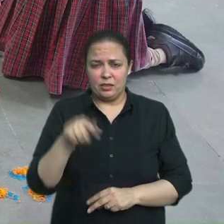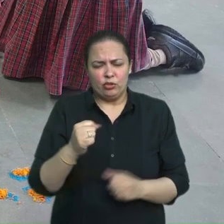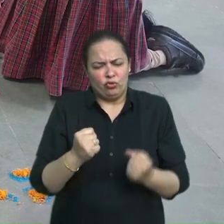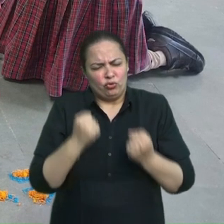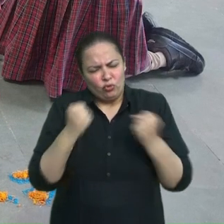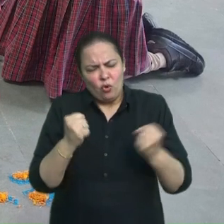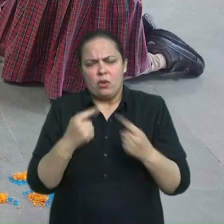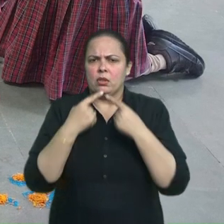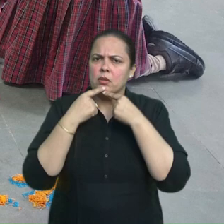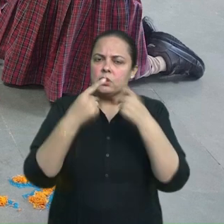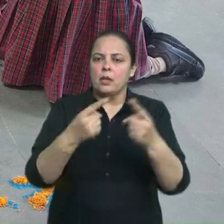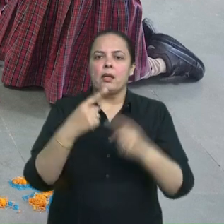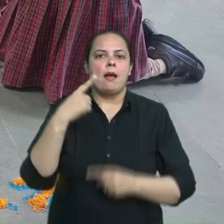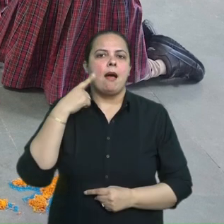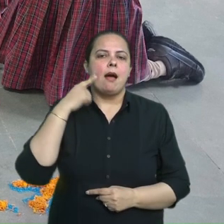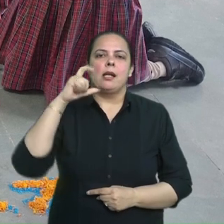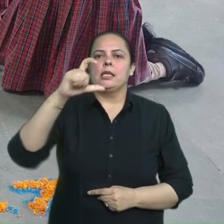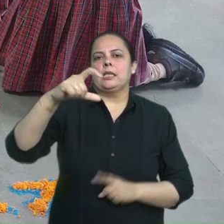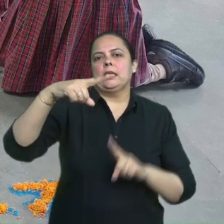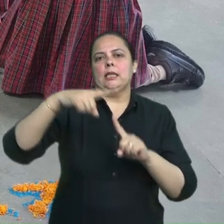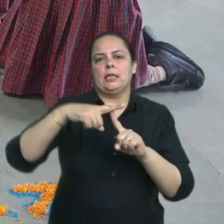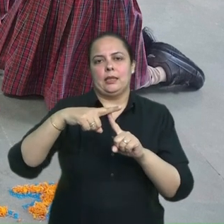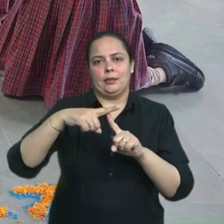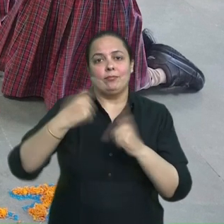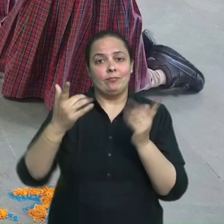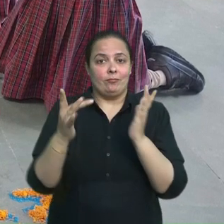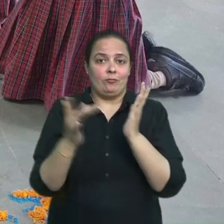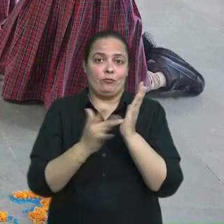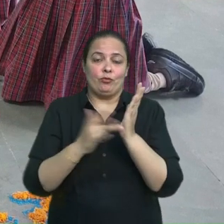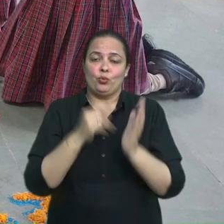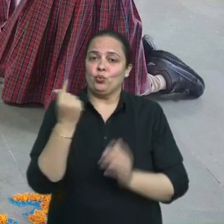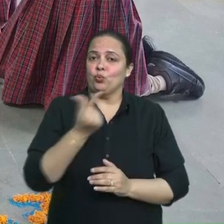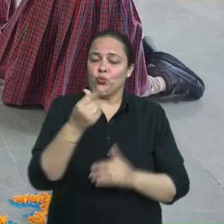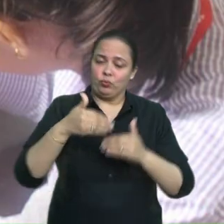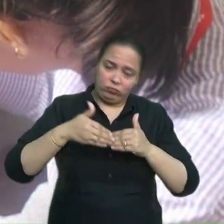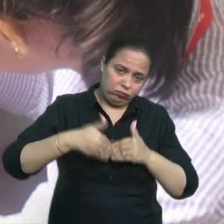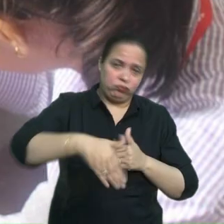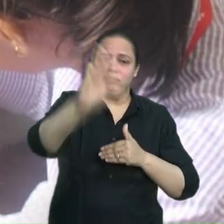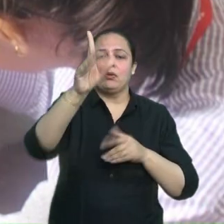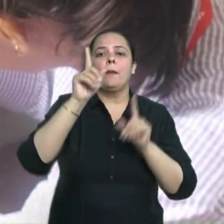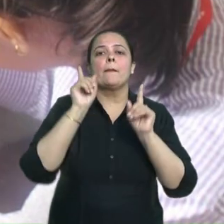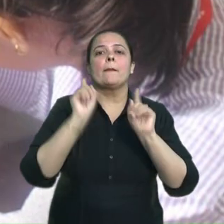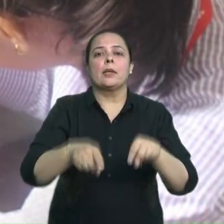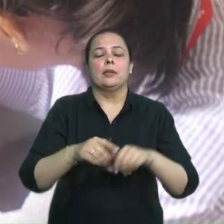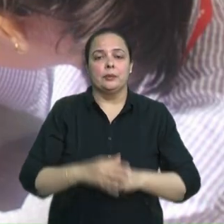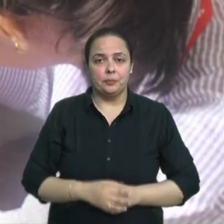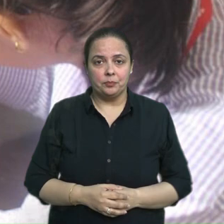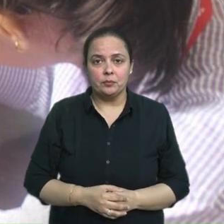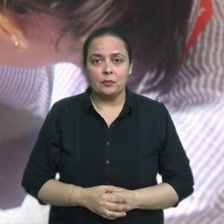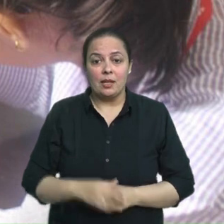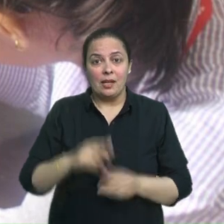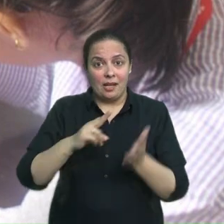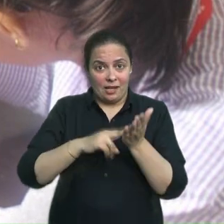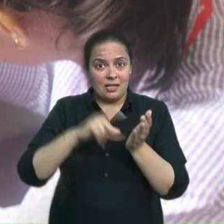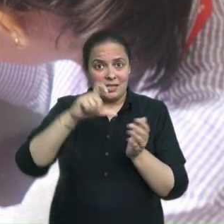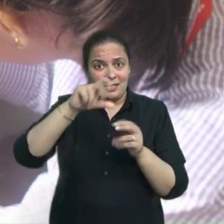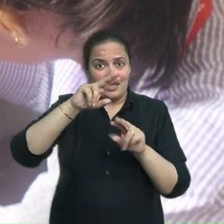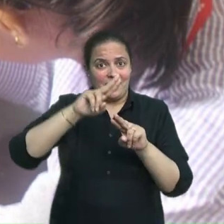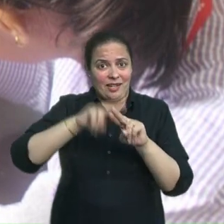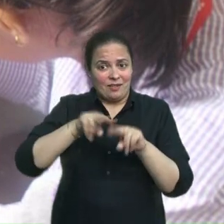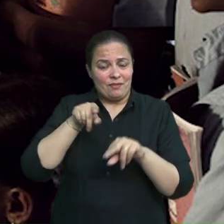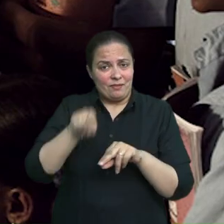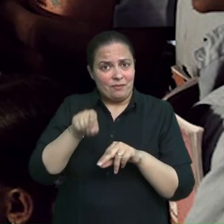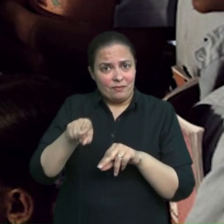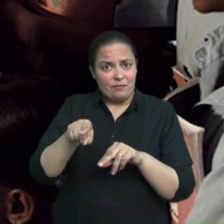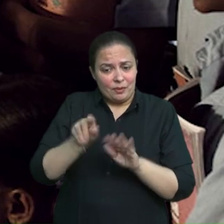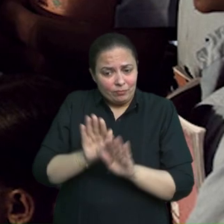इन दस्ताविजों के अनुसार कक्षा 6 से व्यपसाईक शिक्षा को एक विशे के रूप में लागू करने की संस्तुती की गई है। परन्तु